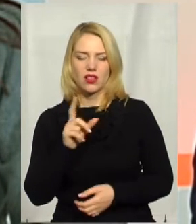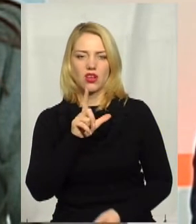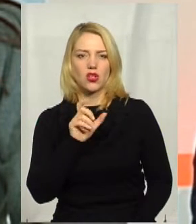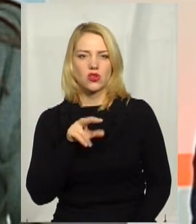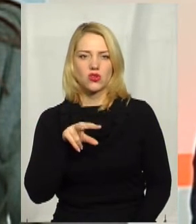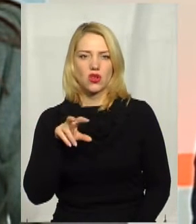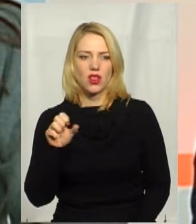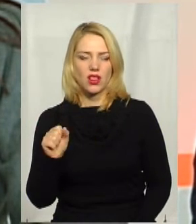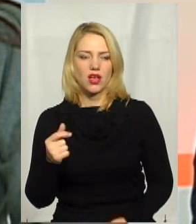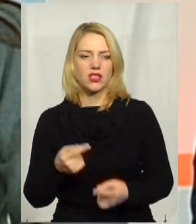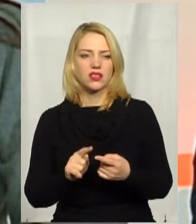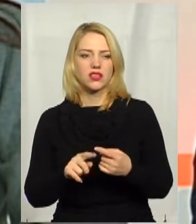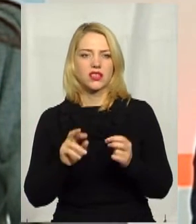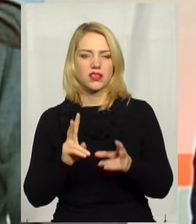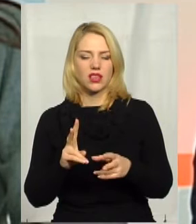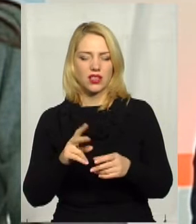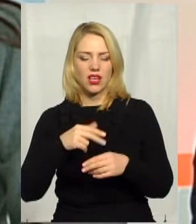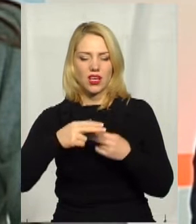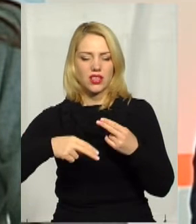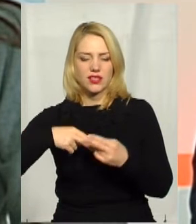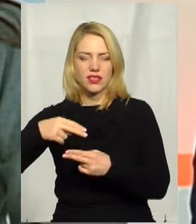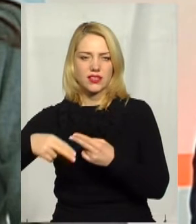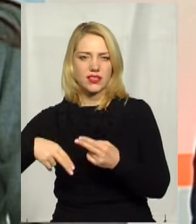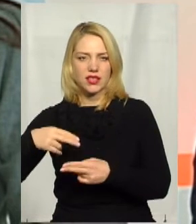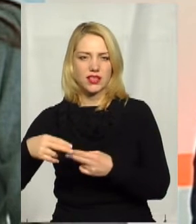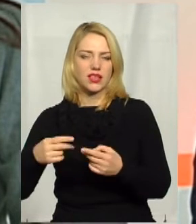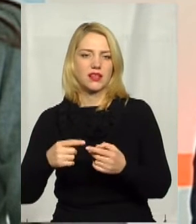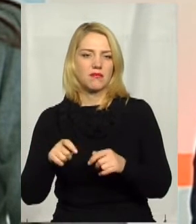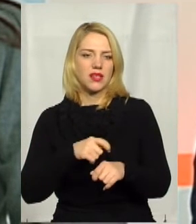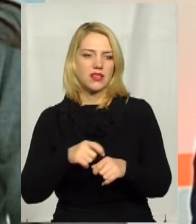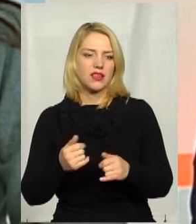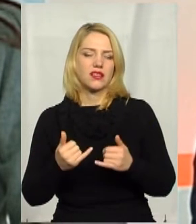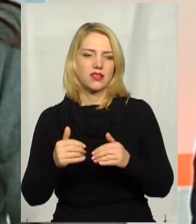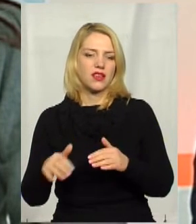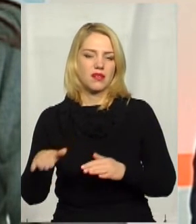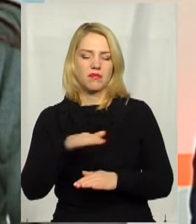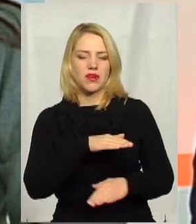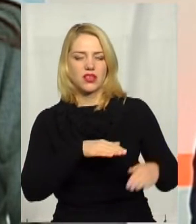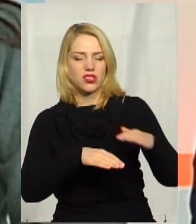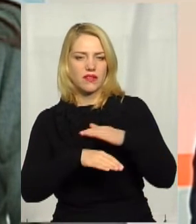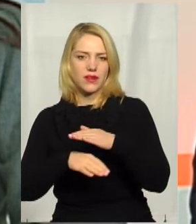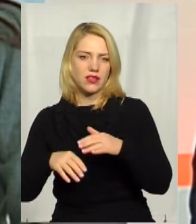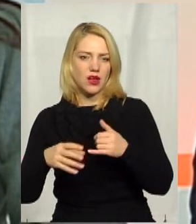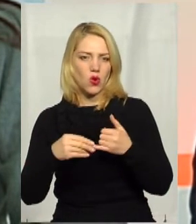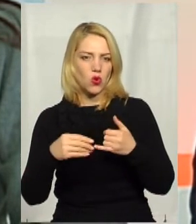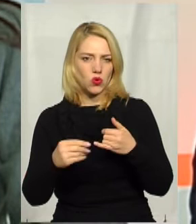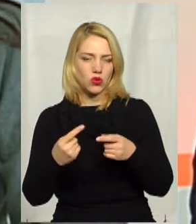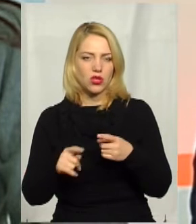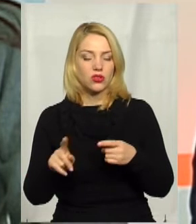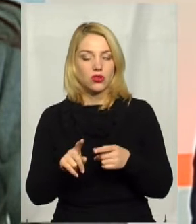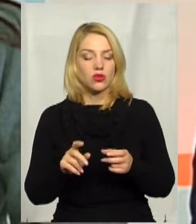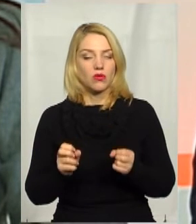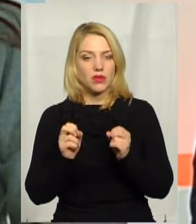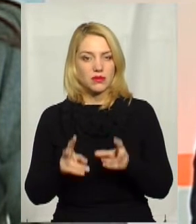тобто він використовується як ізоляційний матеріал для пересипання шару, грунту. Ну, а що стосується небезпечних